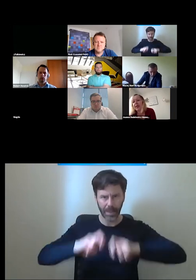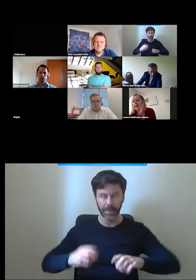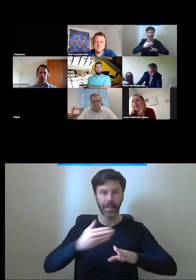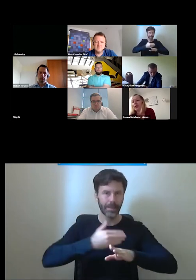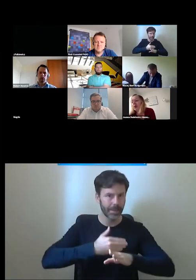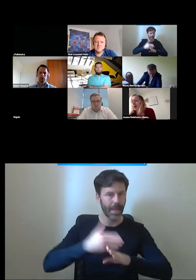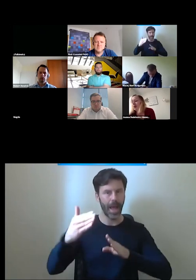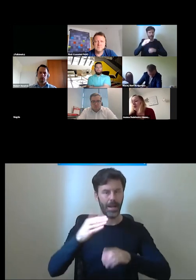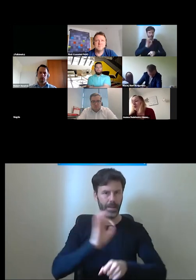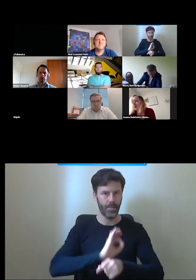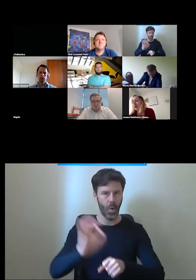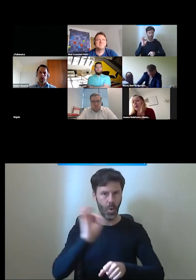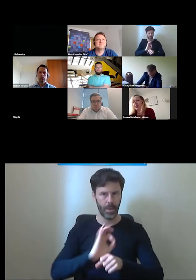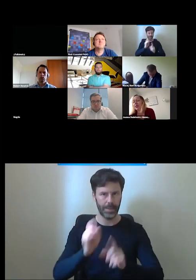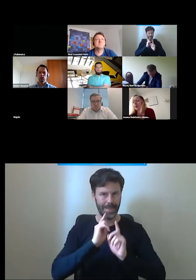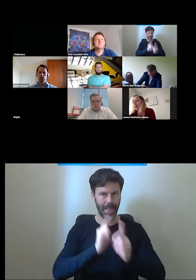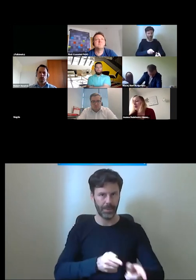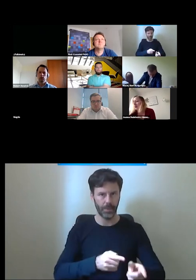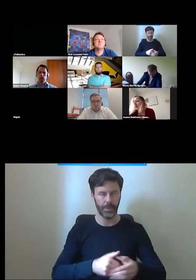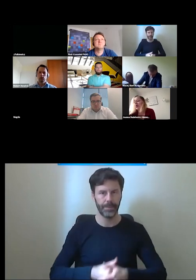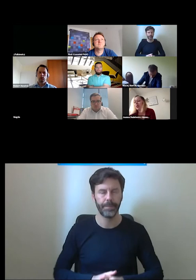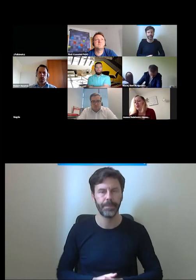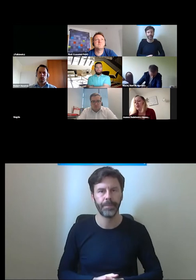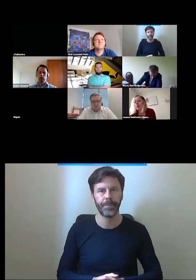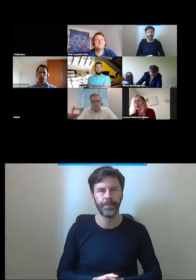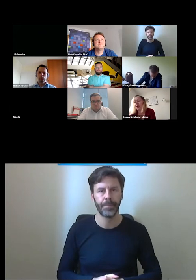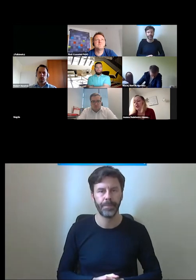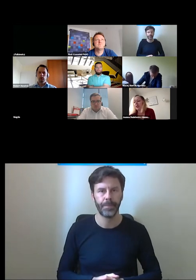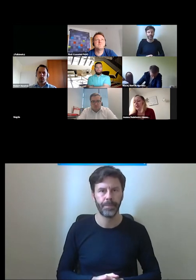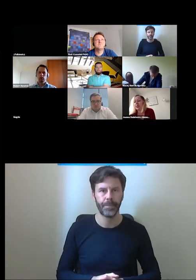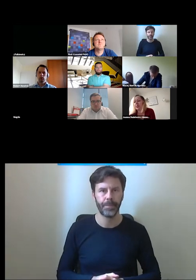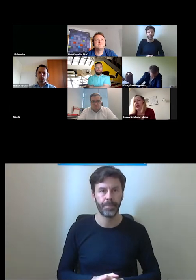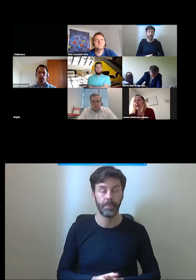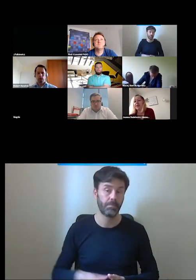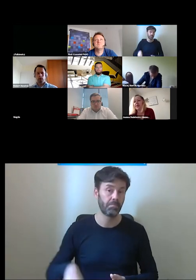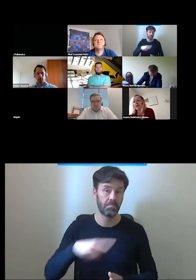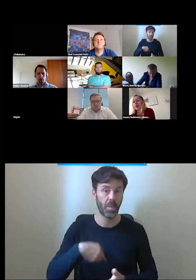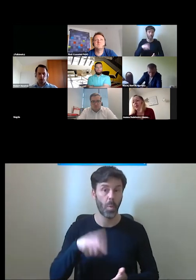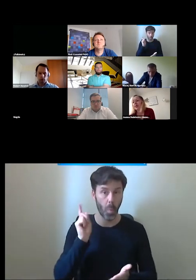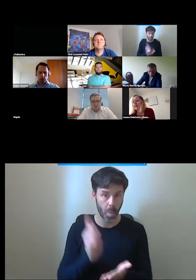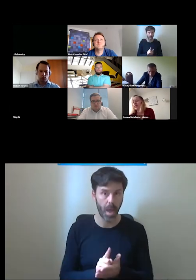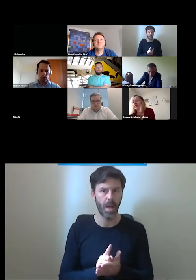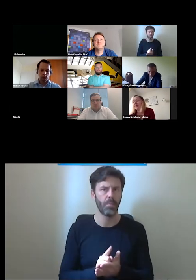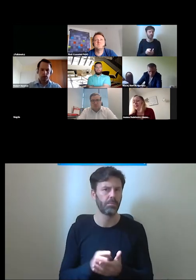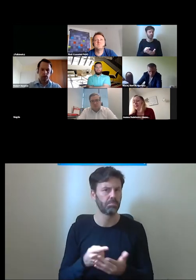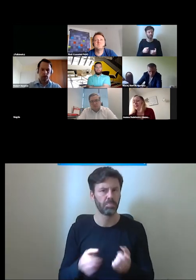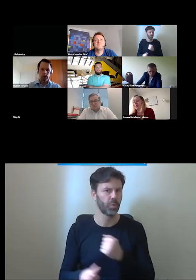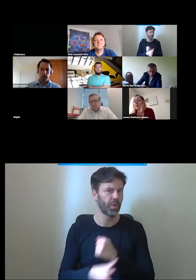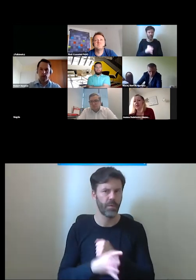dlatego udało nam się osiągnąć aż 90%